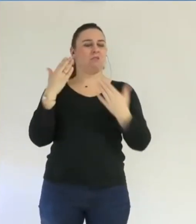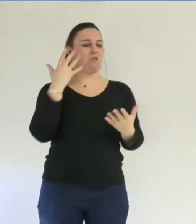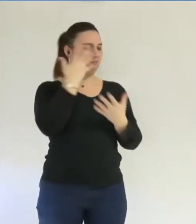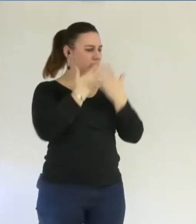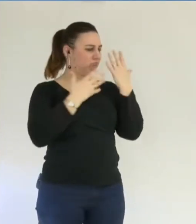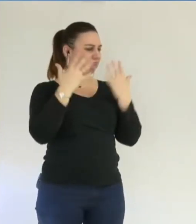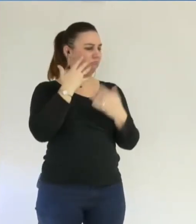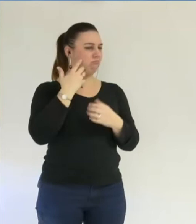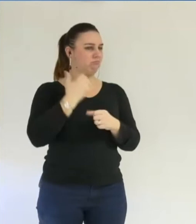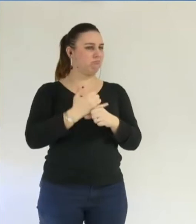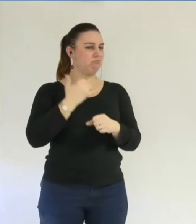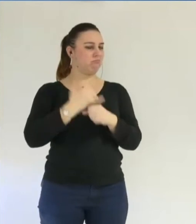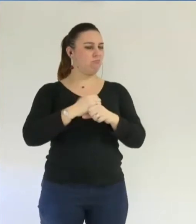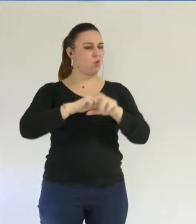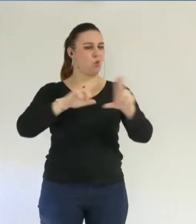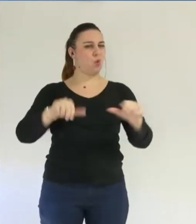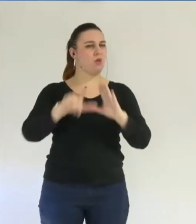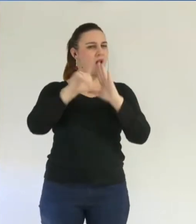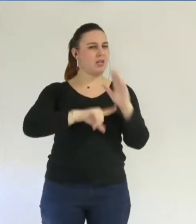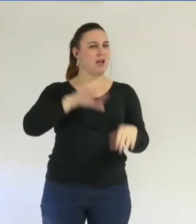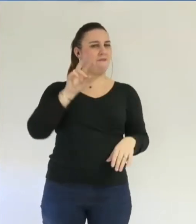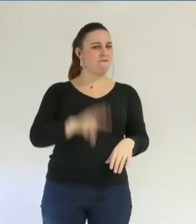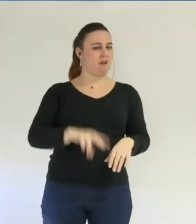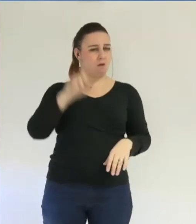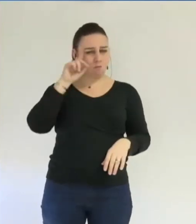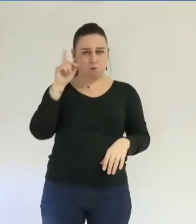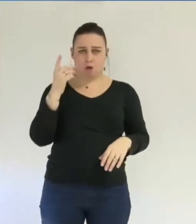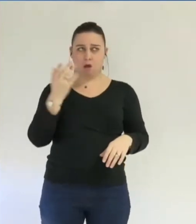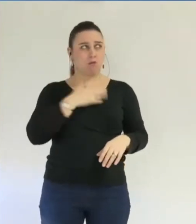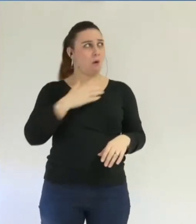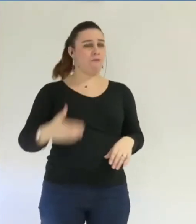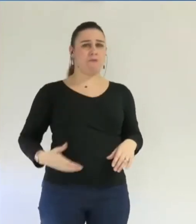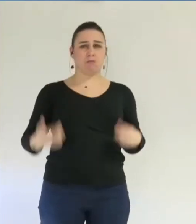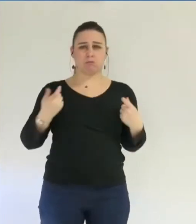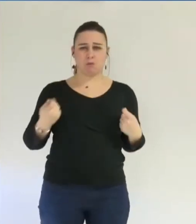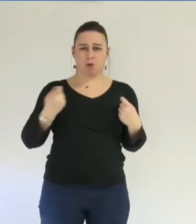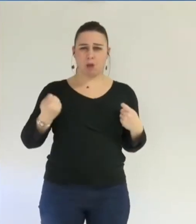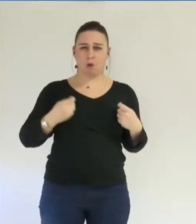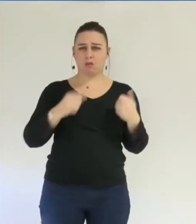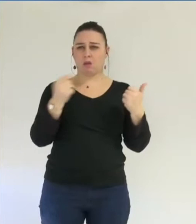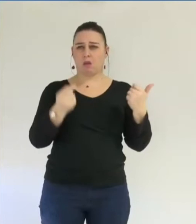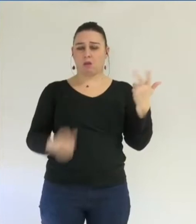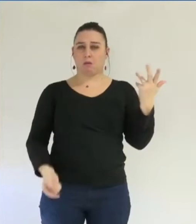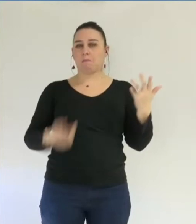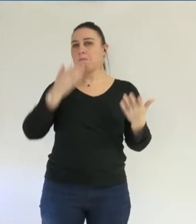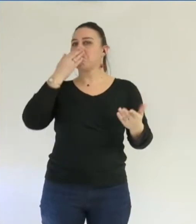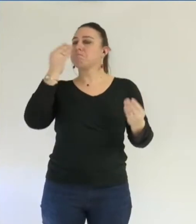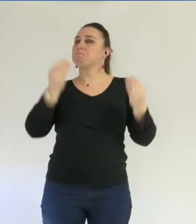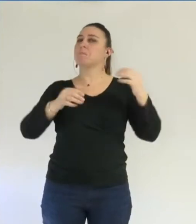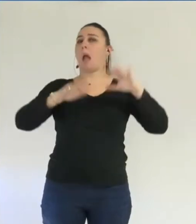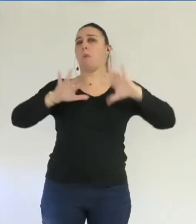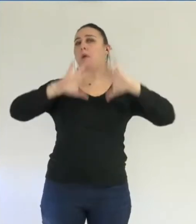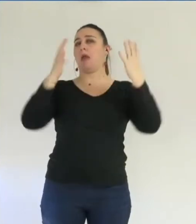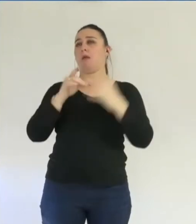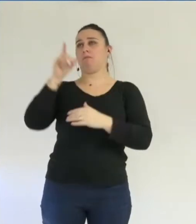légalité d'un tel contrat tant elles sont désavantageuses pour la ville de Grenoble. On estime, la Chambre régionale a estimé